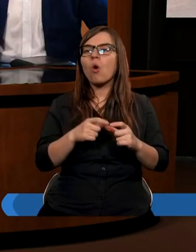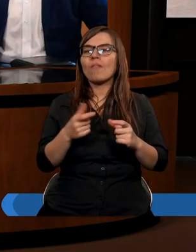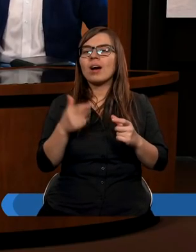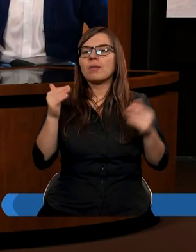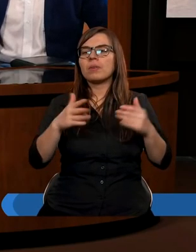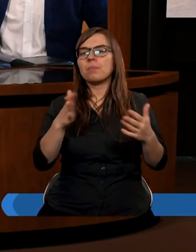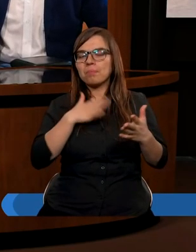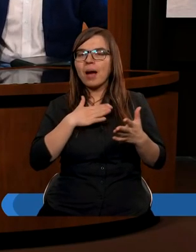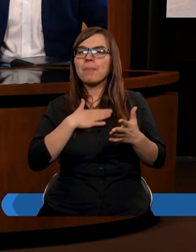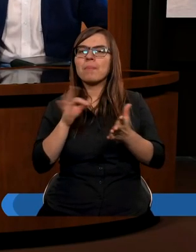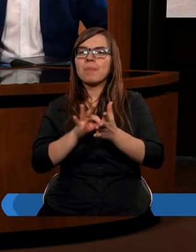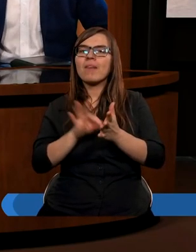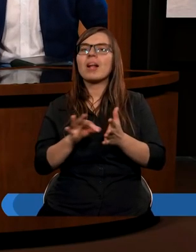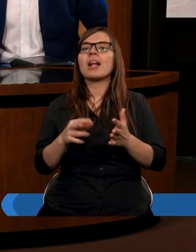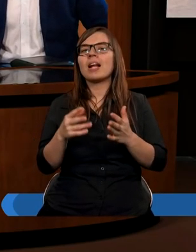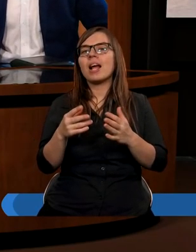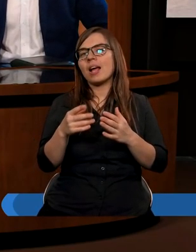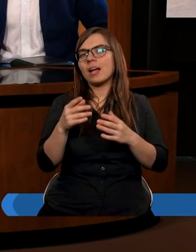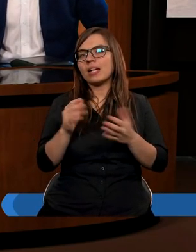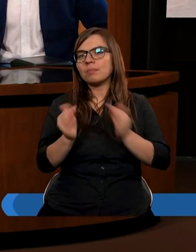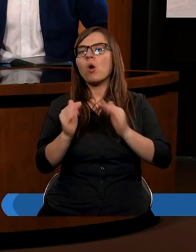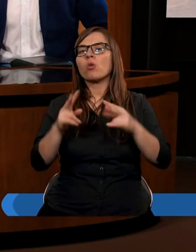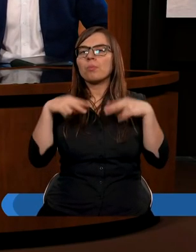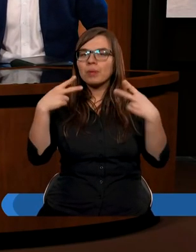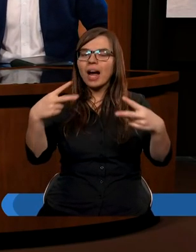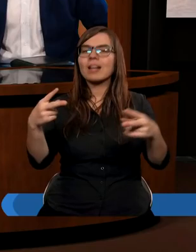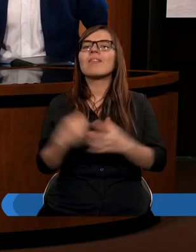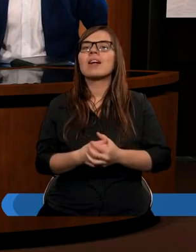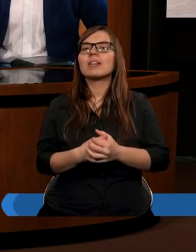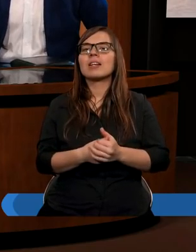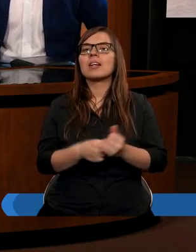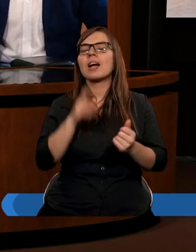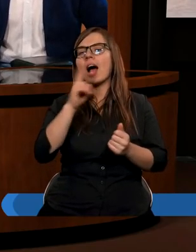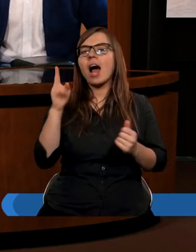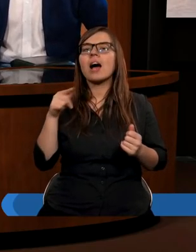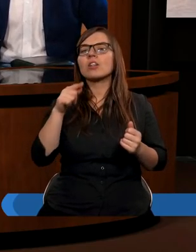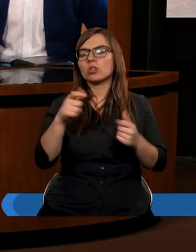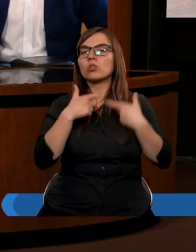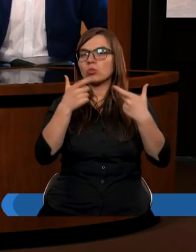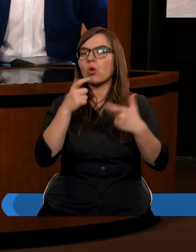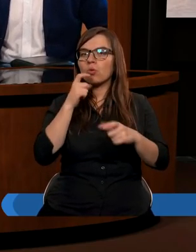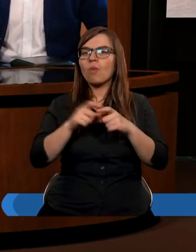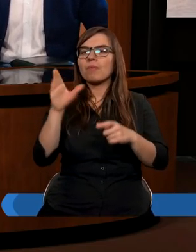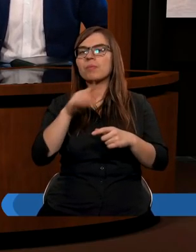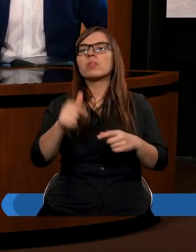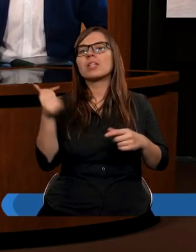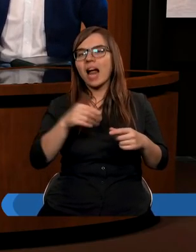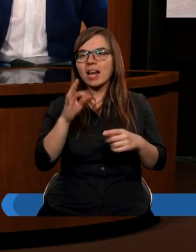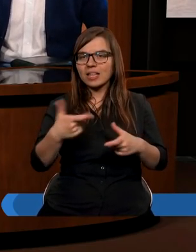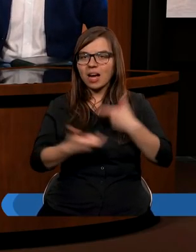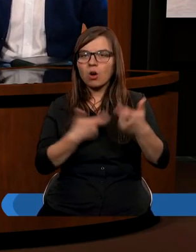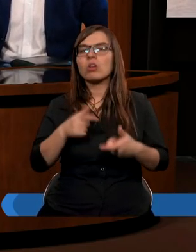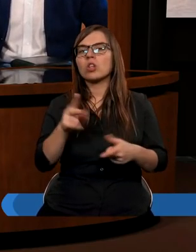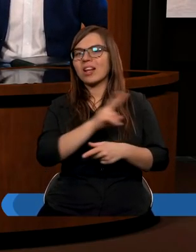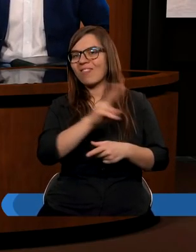mamy pewne oddziaływanie na ludzi, zrobić to na tej zasadzie, że słuchajcie, tak mówi Słowo Boże, należy tak robić, to jest